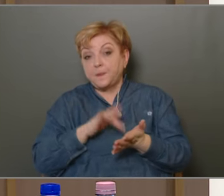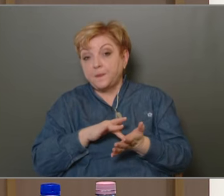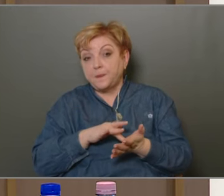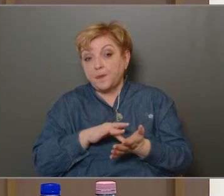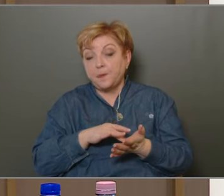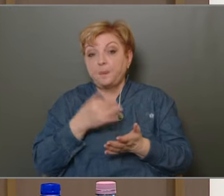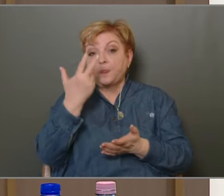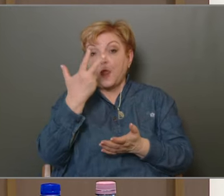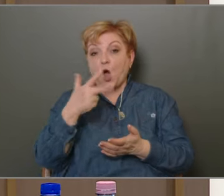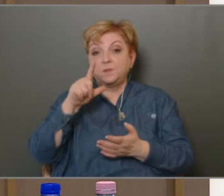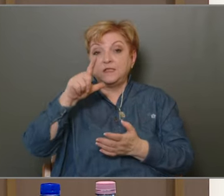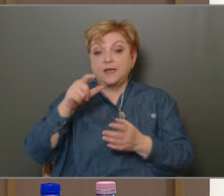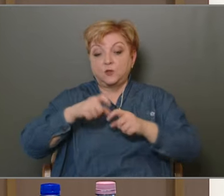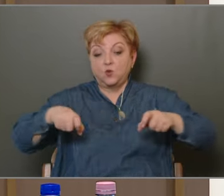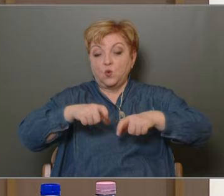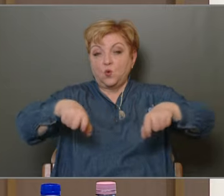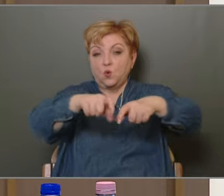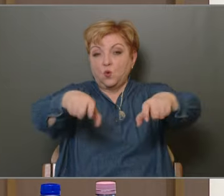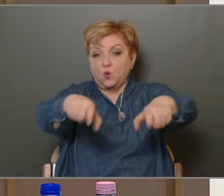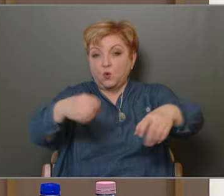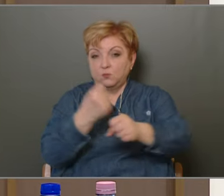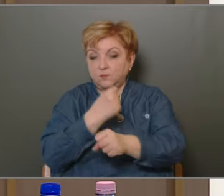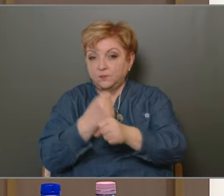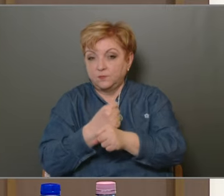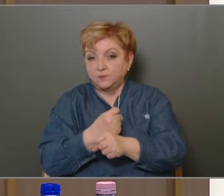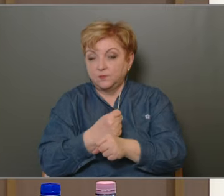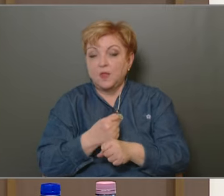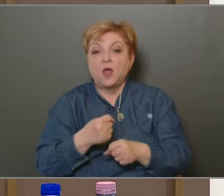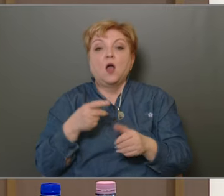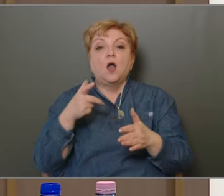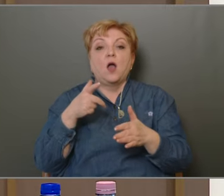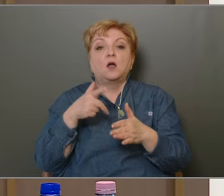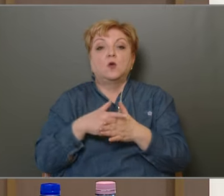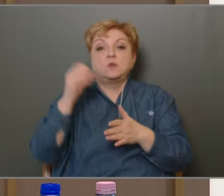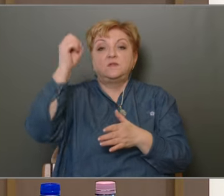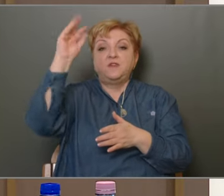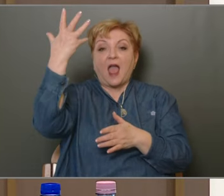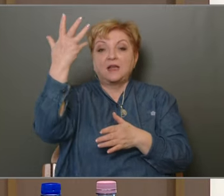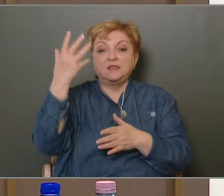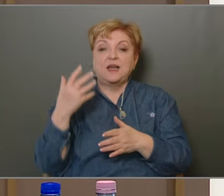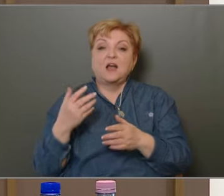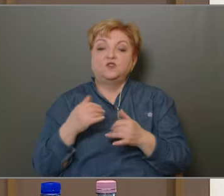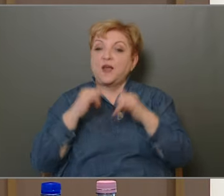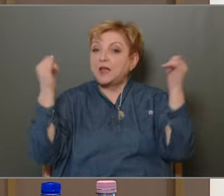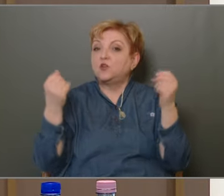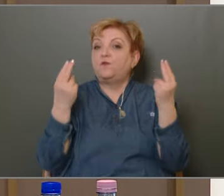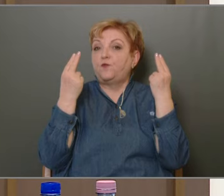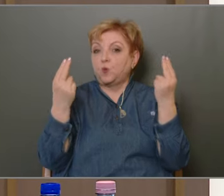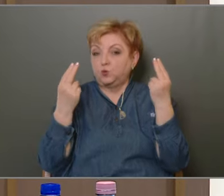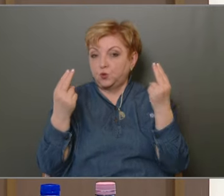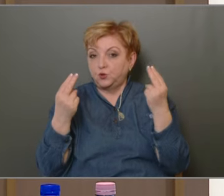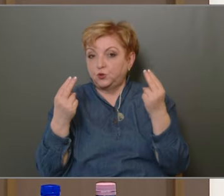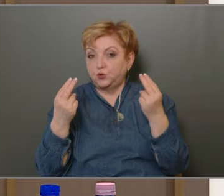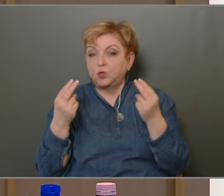gyalogát követ alakítottunk ki ebben a ciklusban, az azt gondolom, hogy egy fontos dolog Vagy a közvilágítás fejlesztése, ami mindig egy fontos és gyakori